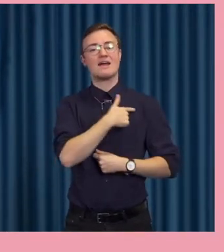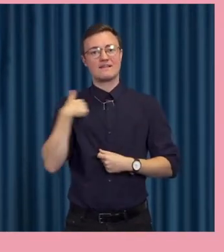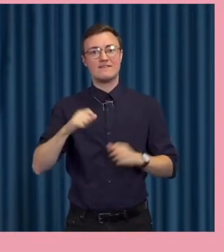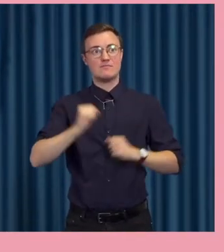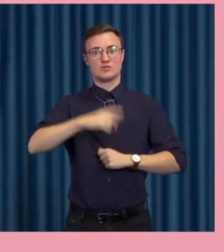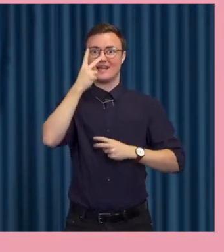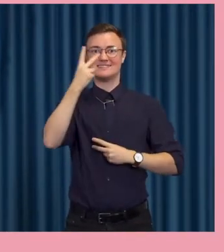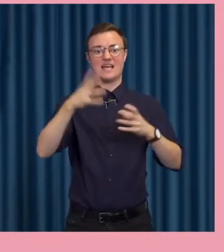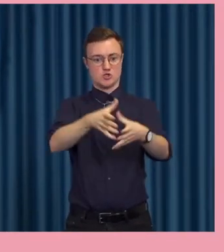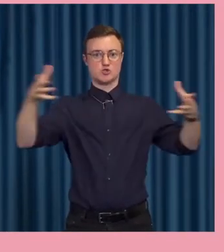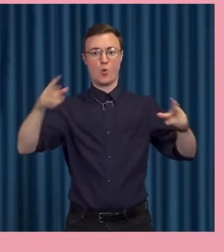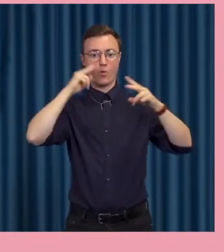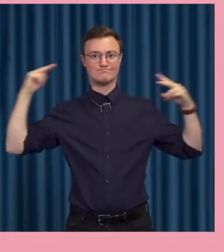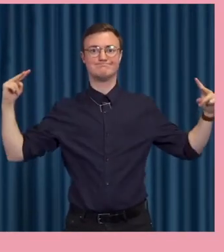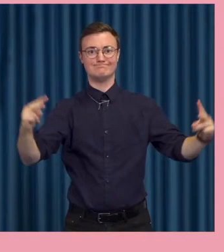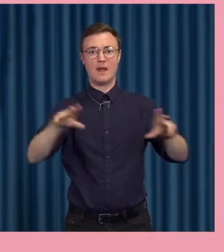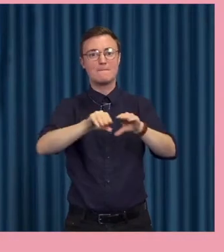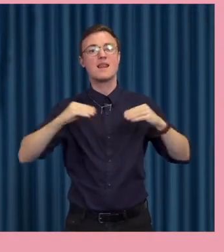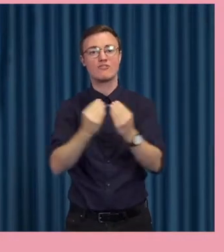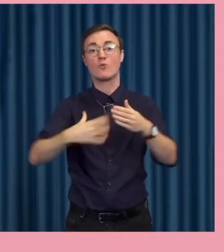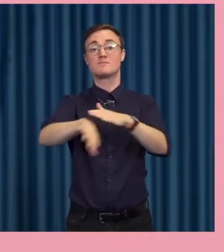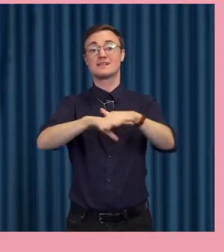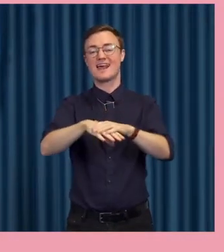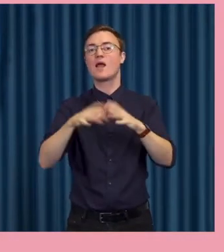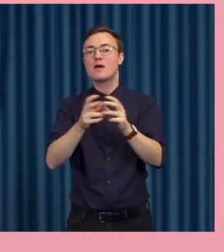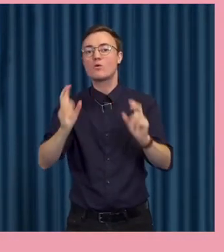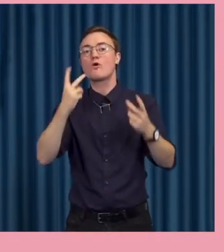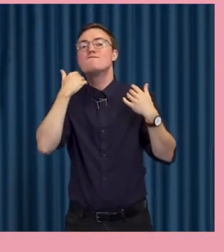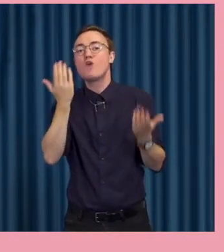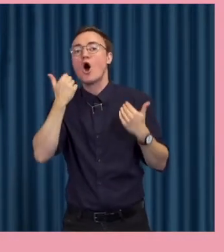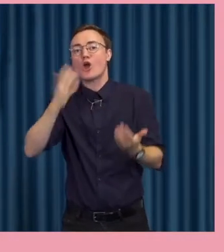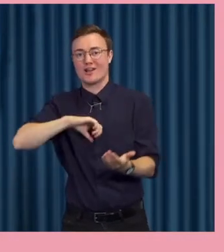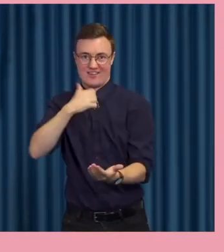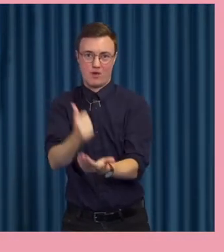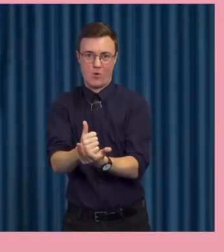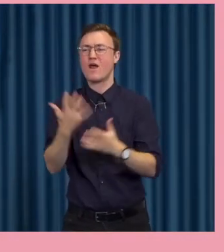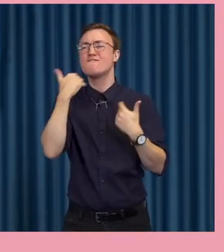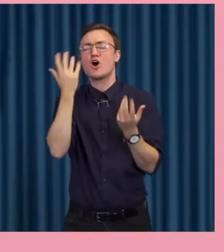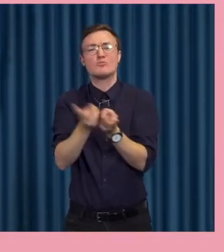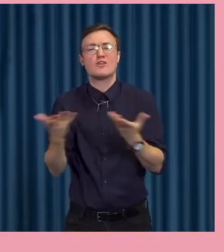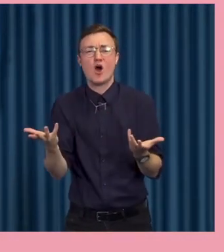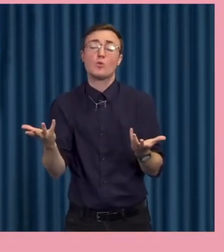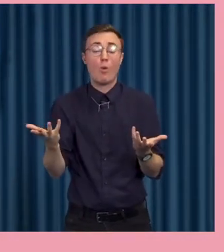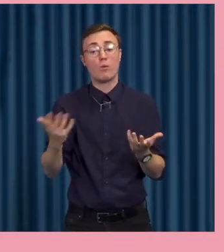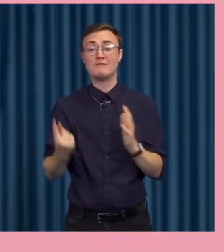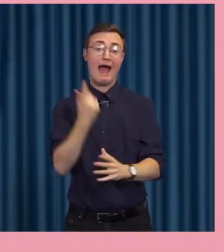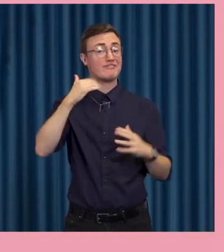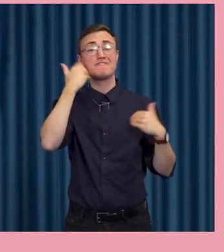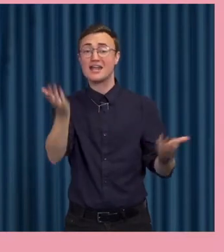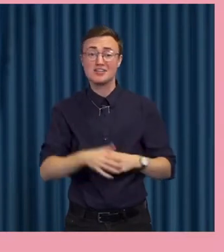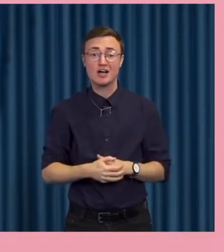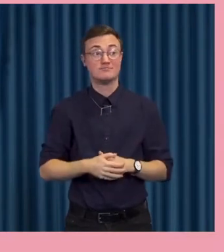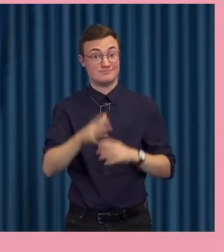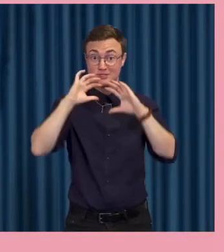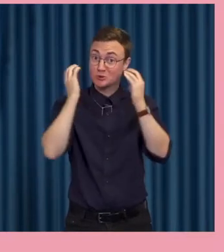storskalig, plattformsbaserad, men vardaglig automation. Det vill säga vardaglig, det vill säga vi möter det hela tiden. Vi är inne i sociala